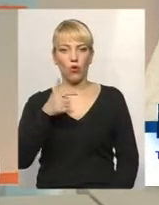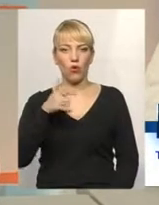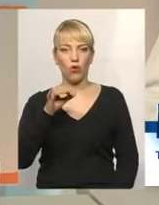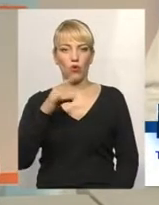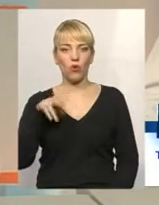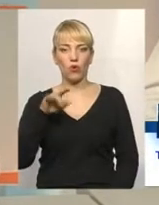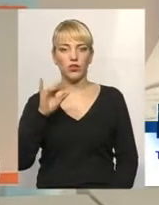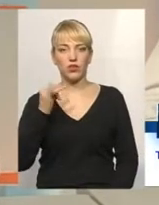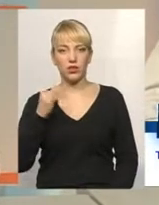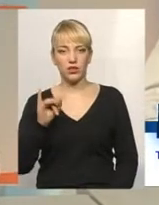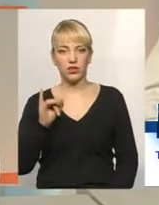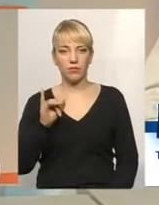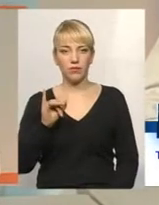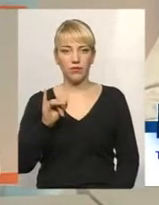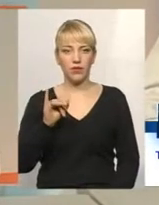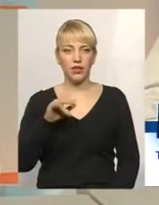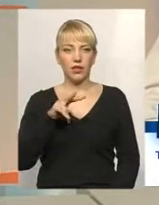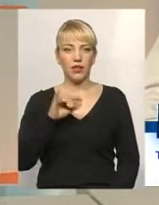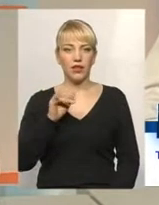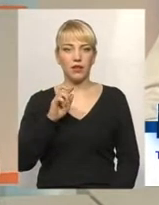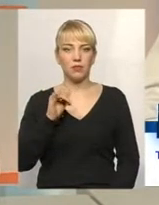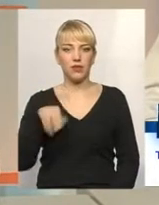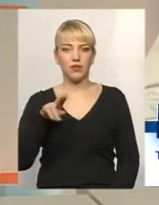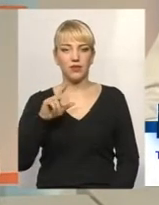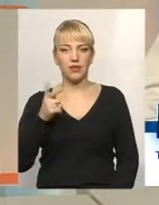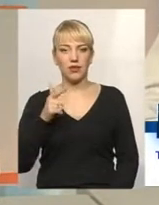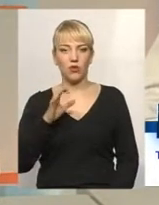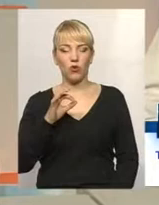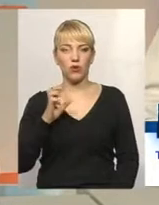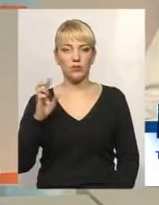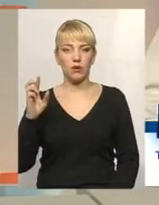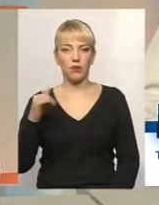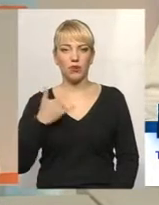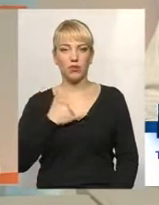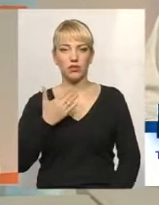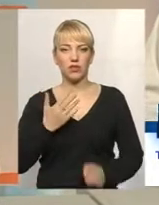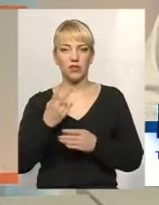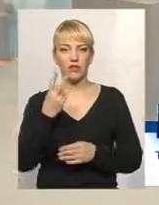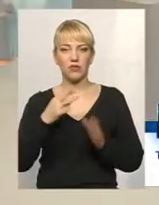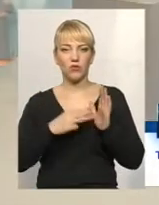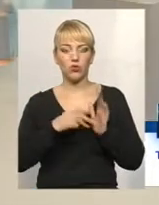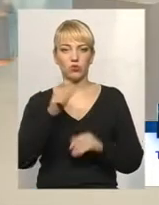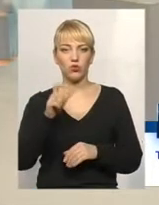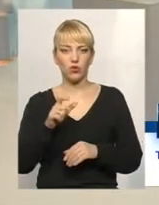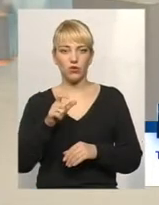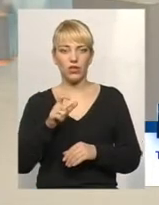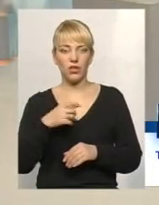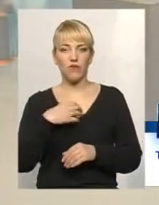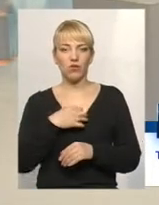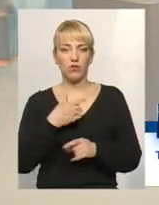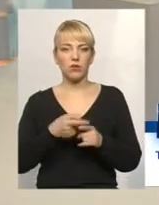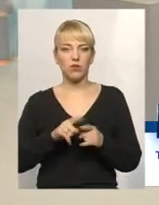Лейпіч, ОСББ. Скажіть, будь ласка, нас 28 чоловік, в основному всі